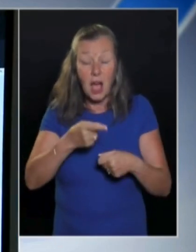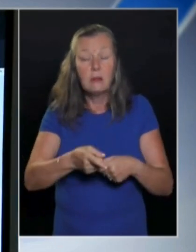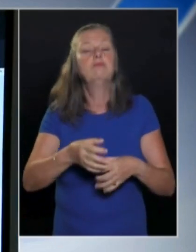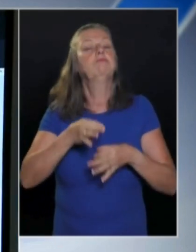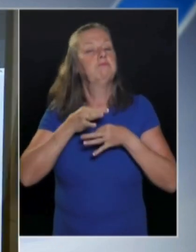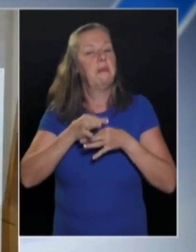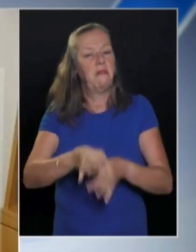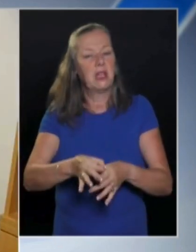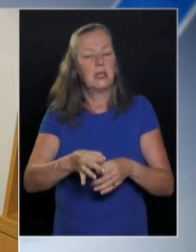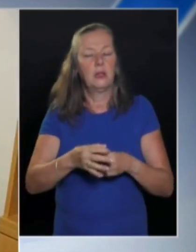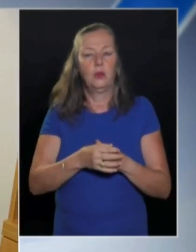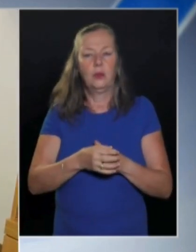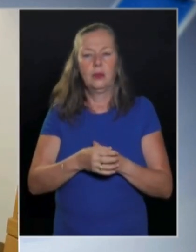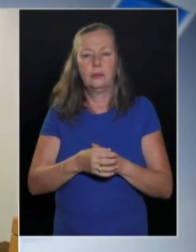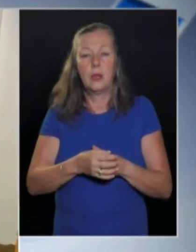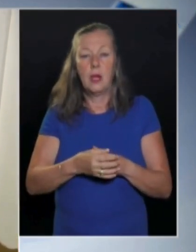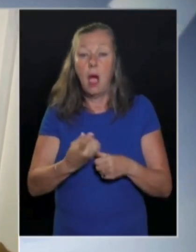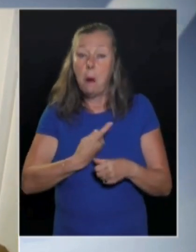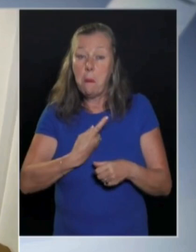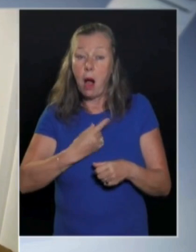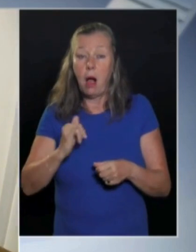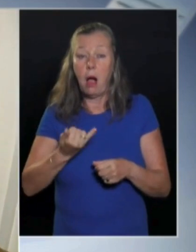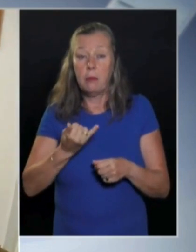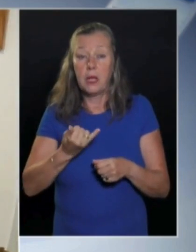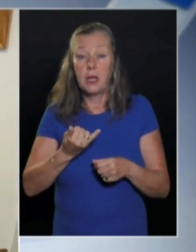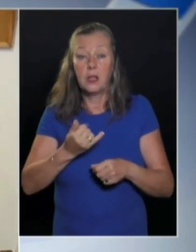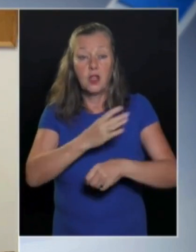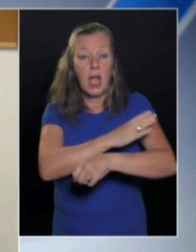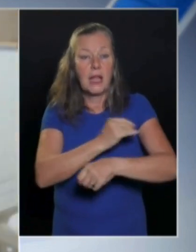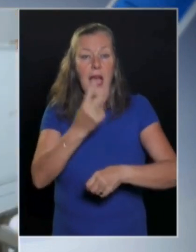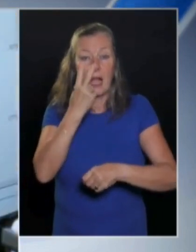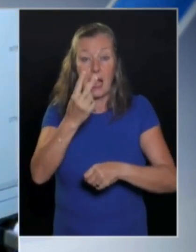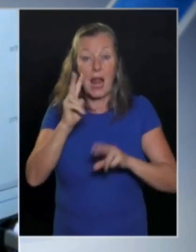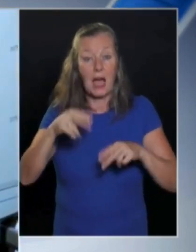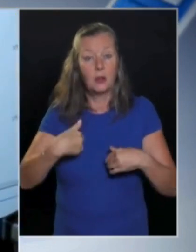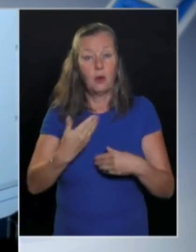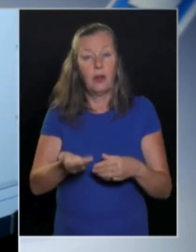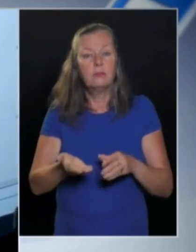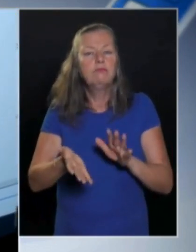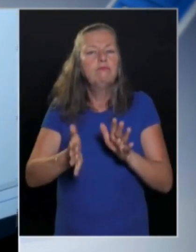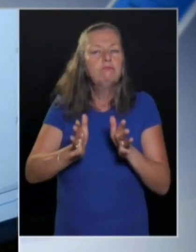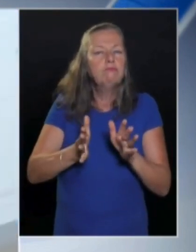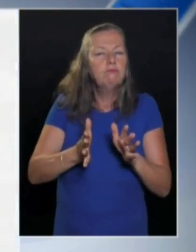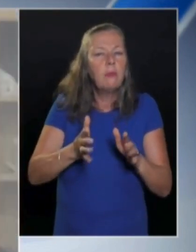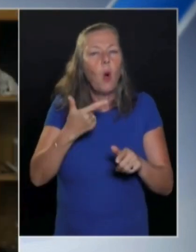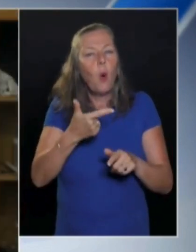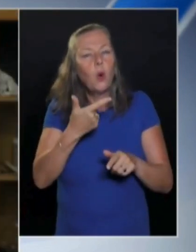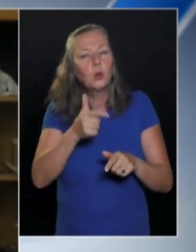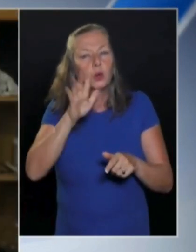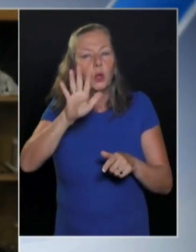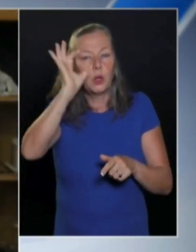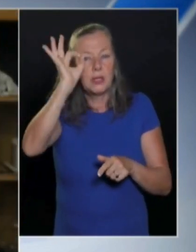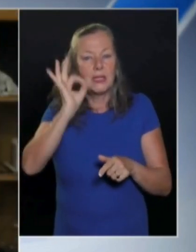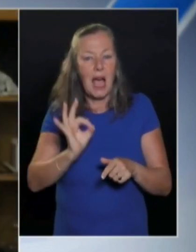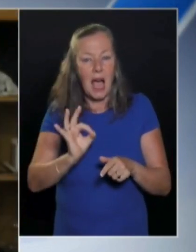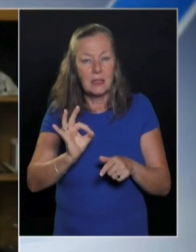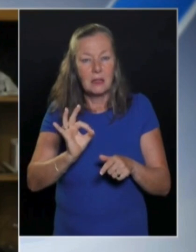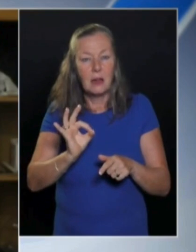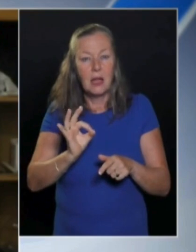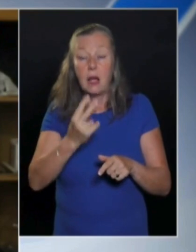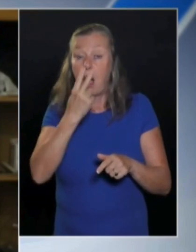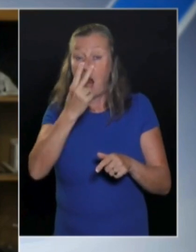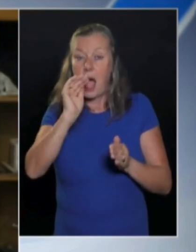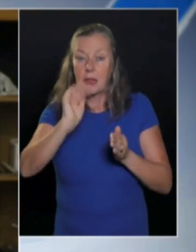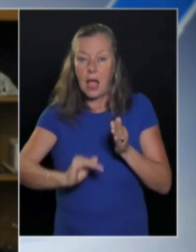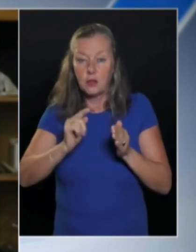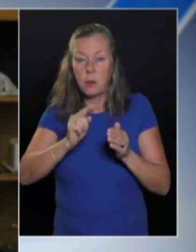lett a vezetője. Én magam is gyengénlátó vagyok, nekem körülbelül olyan 20-25% a